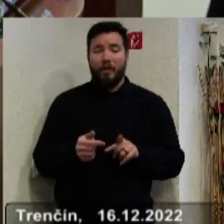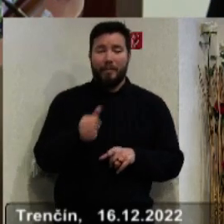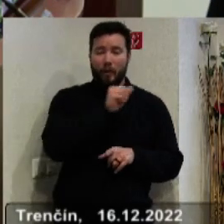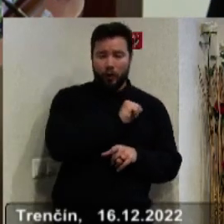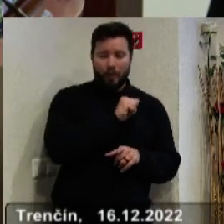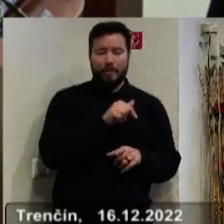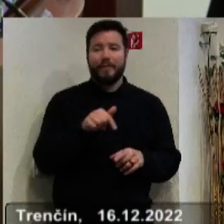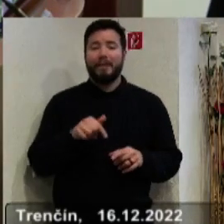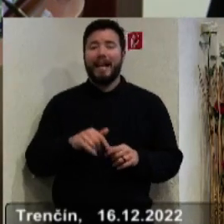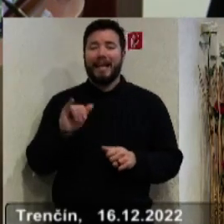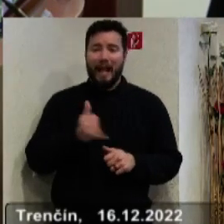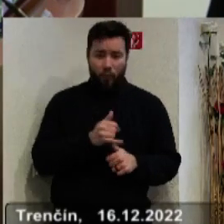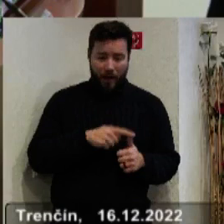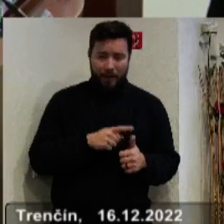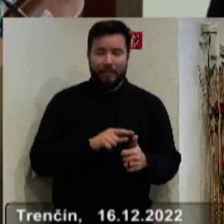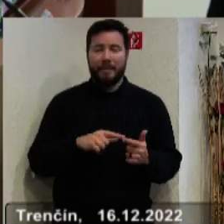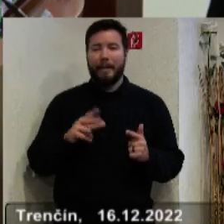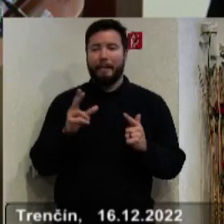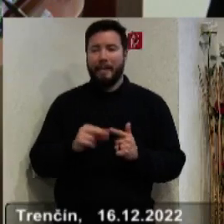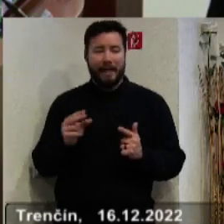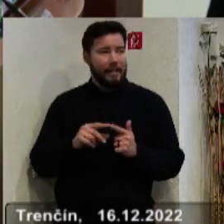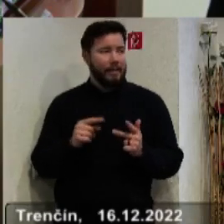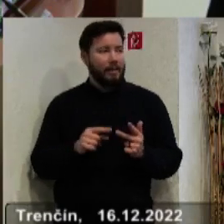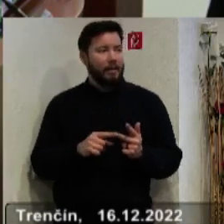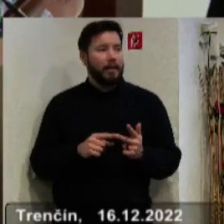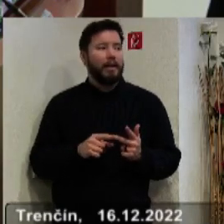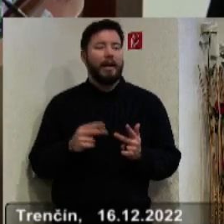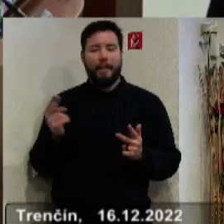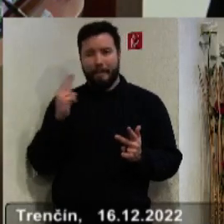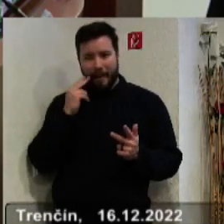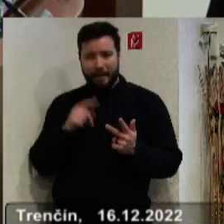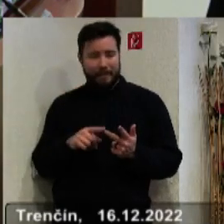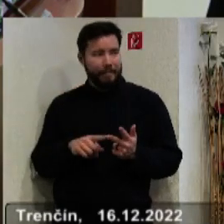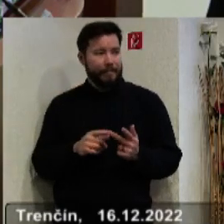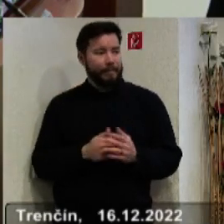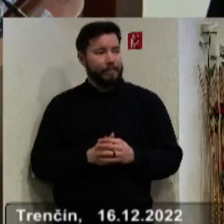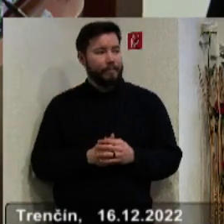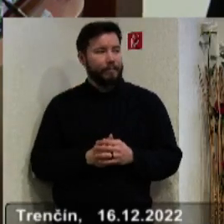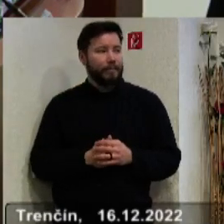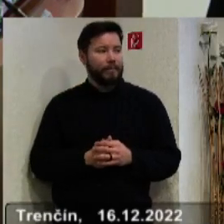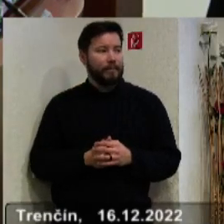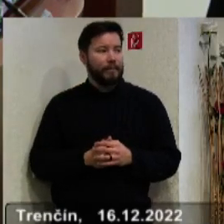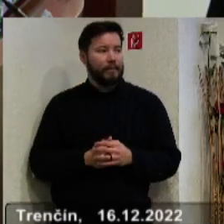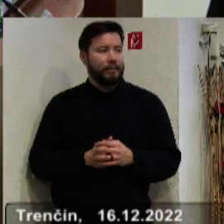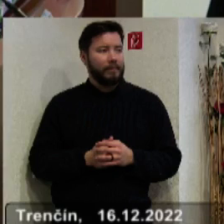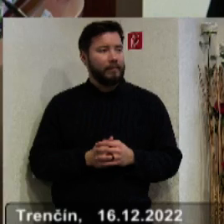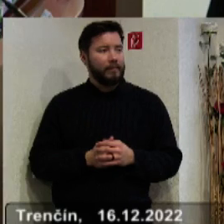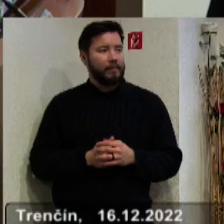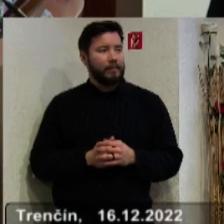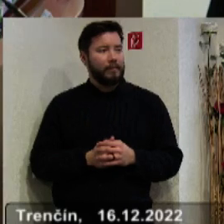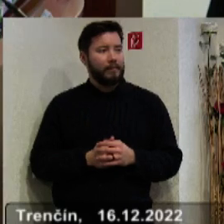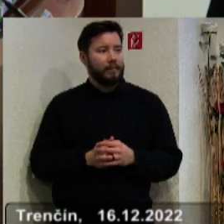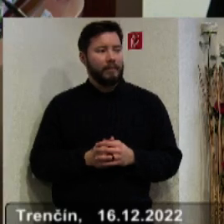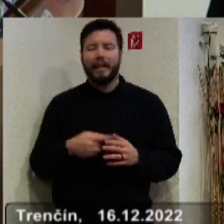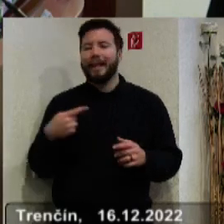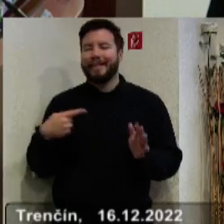Zastupiteľstvo v januári, druhé v marci a tretie v máji, s tým, že sú tam aj teda